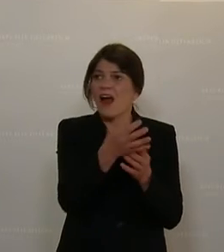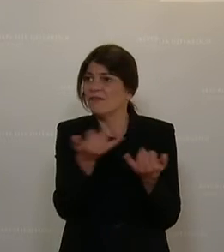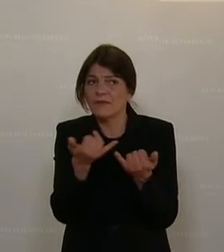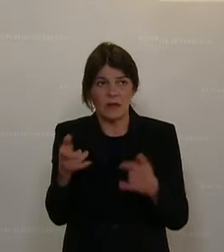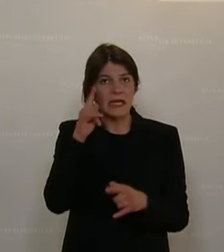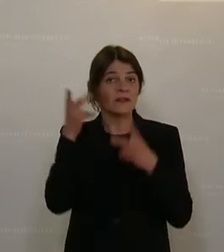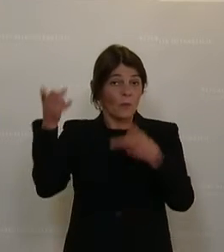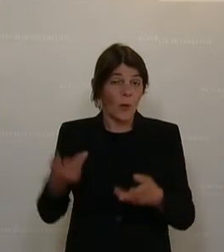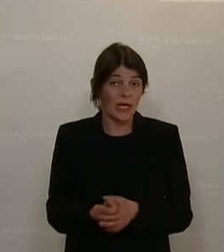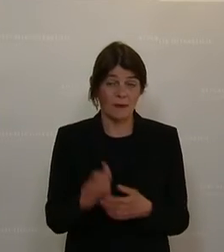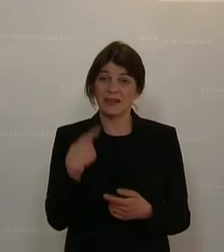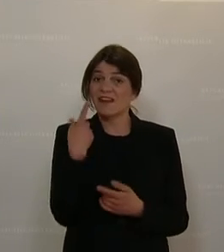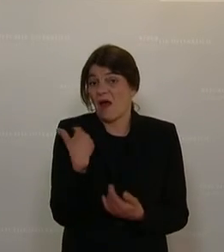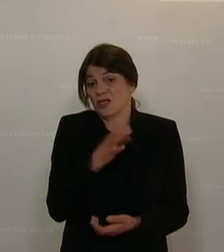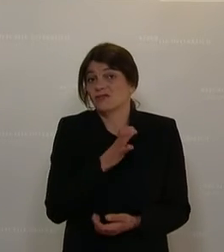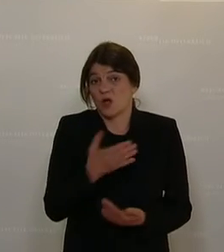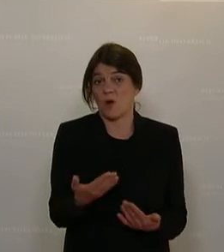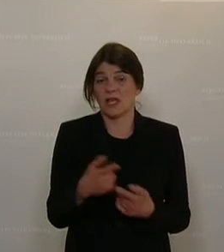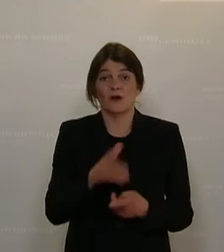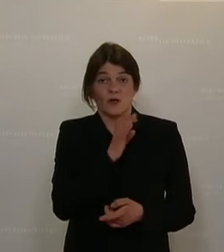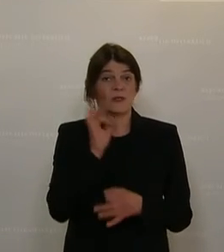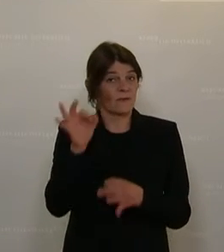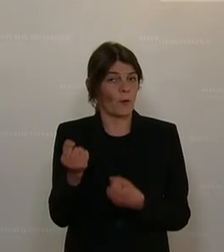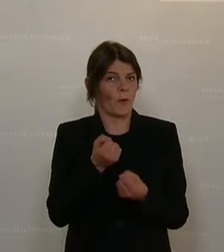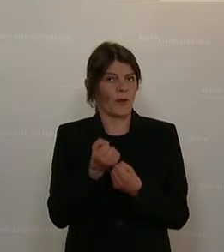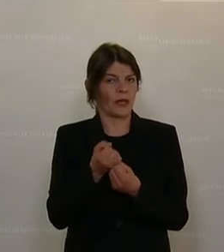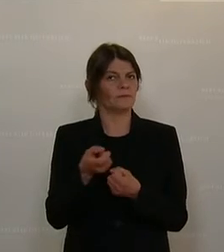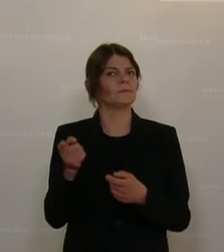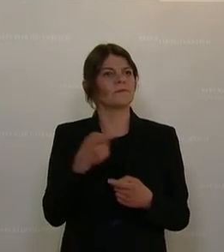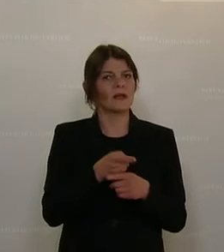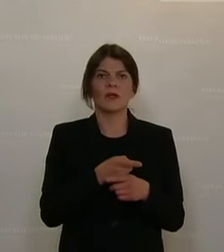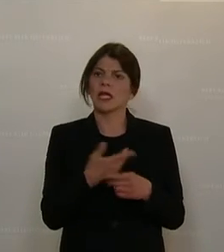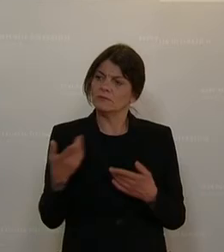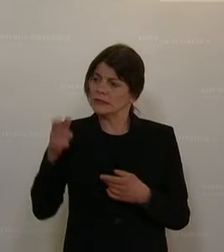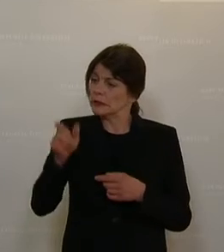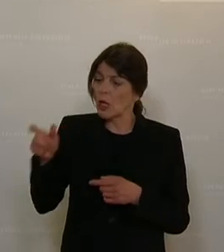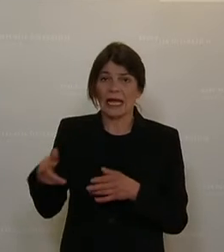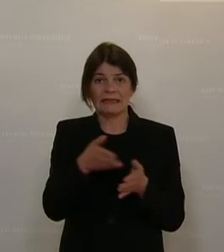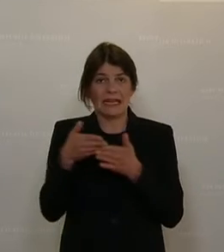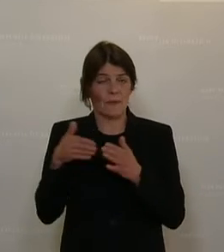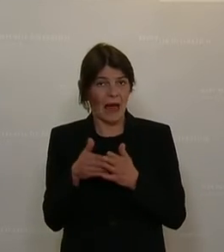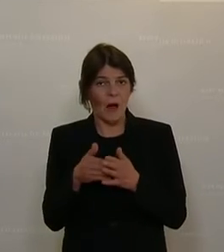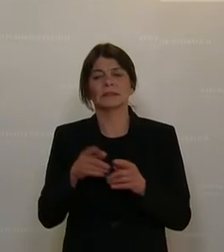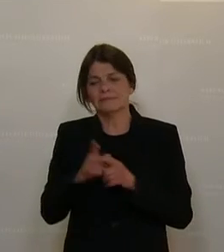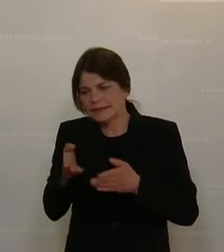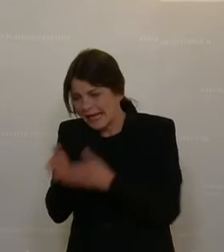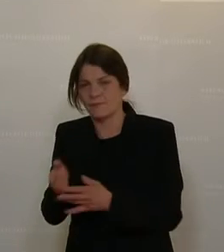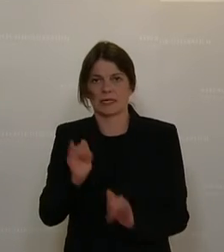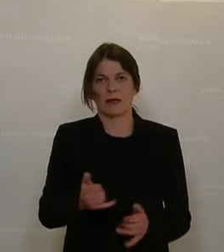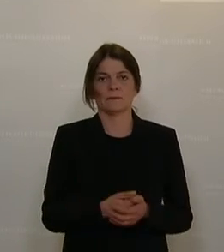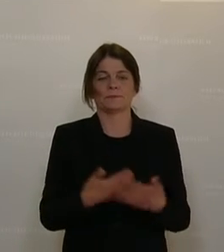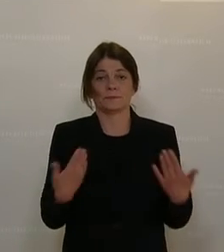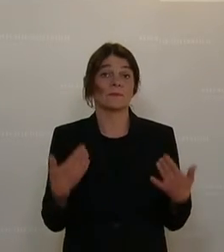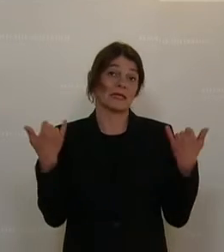wohin. Und ich denke mir, das wäre die Chance auch für die Politik, den Helfenden oder denjenigen, die Hilfe brauchen, jetzt unter die Arme zu greifen.